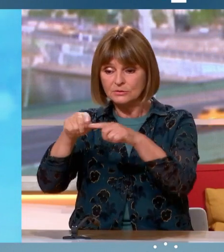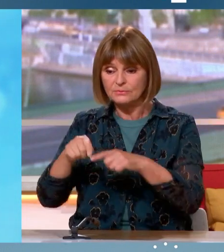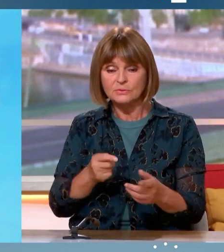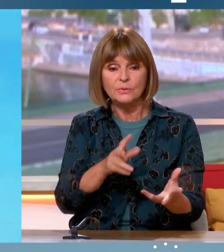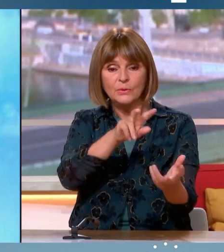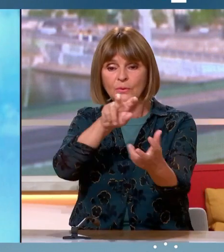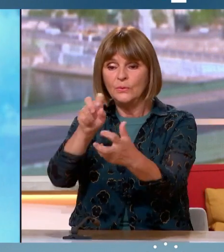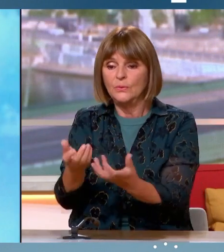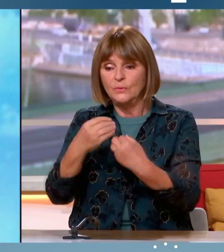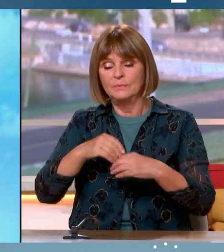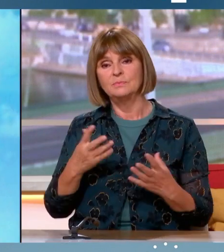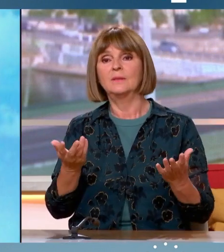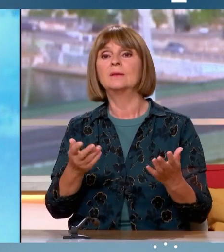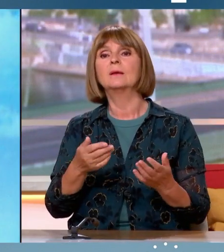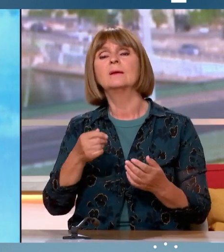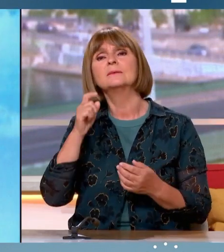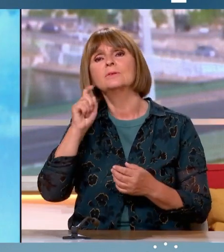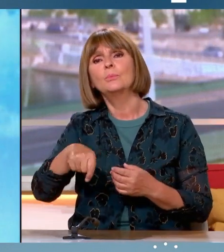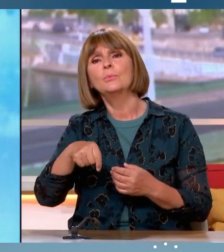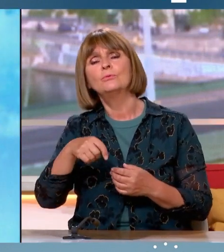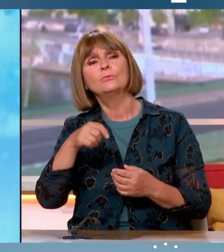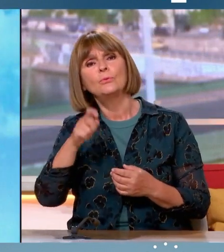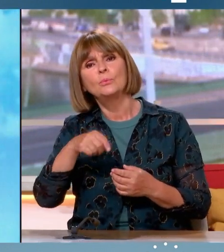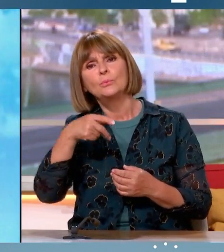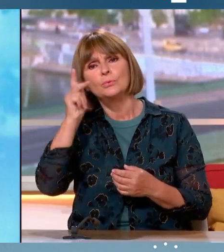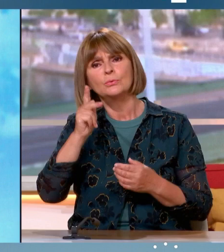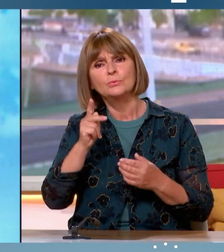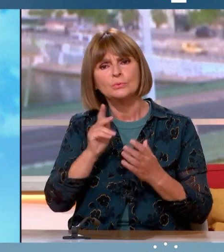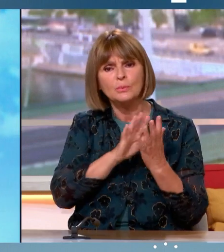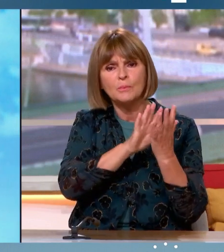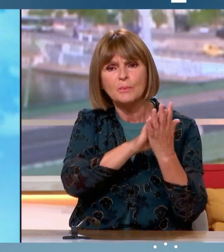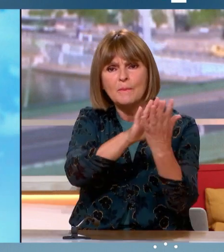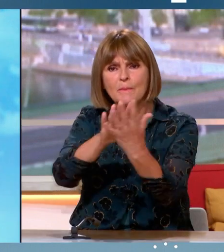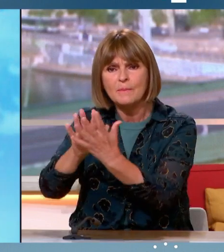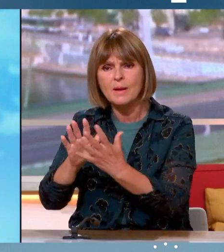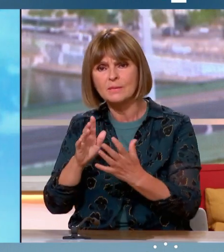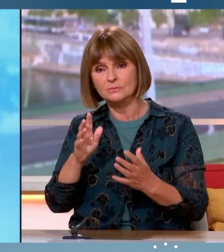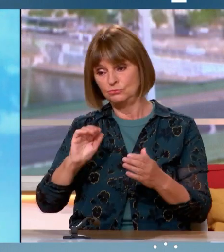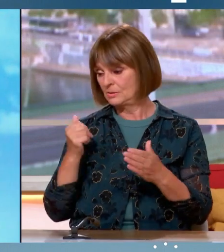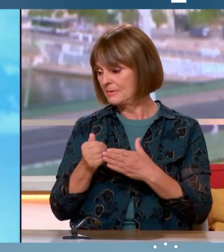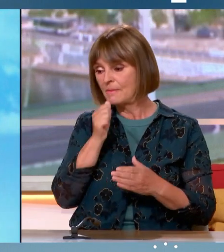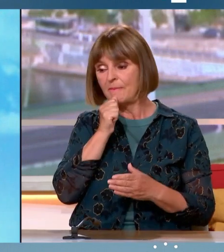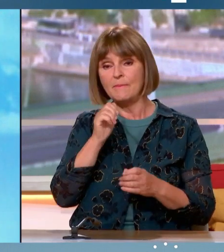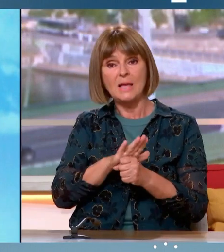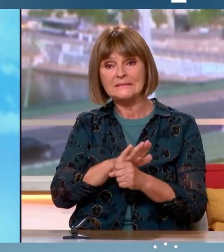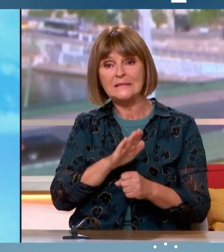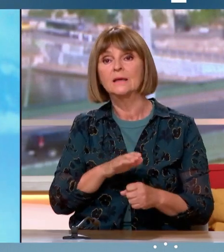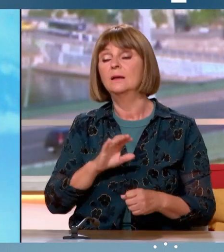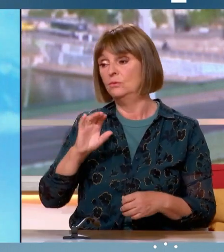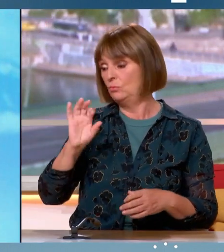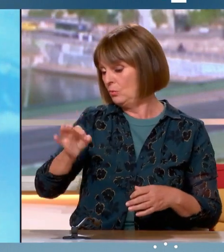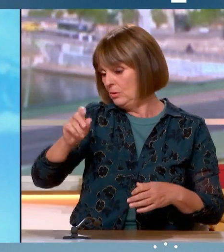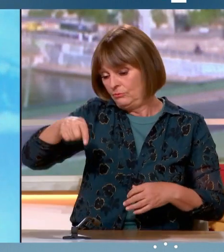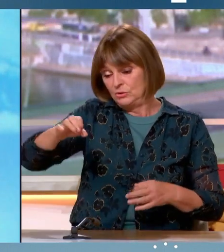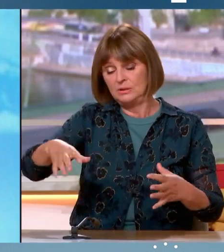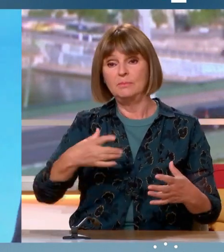voulez dire que s'il faut aller plus sur le terrain, c'est qu ne'a pas fait assez ? C'est qu ne le fait pas assez aujourd'hui on ne l'a Mais il y quoi de députés hors sol ? Ça